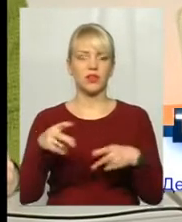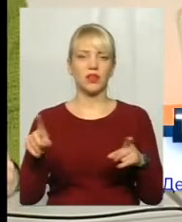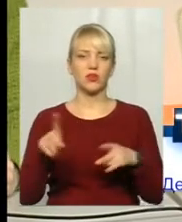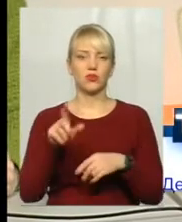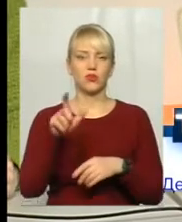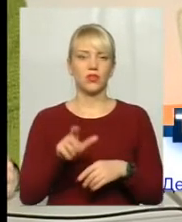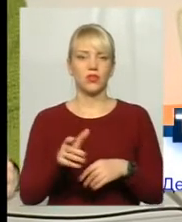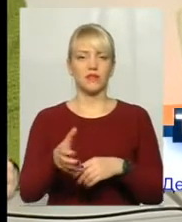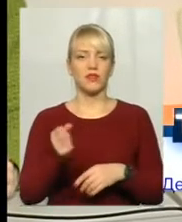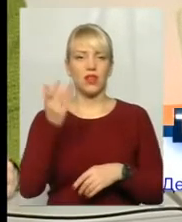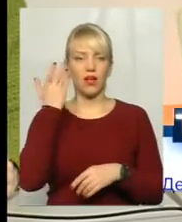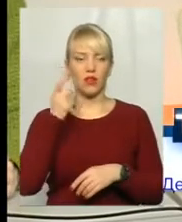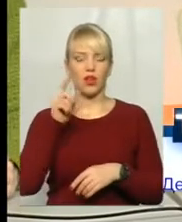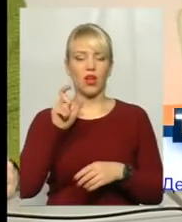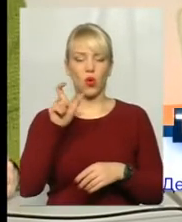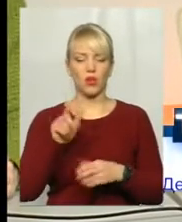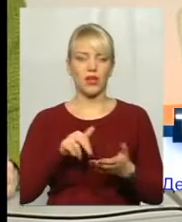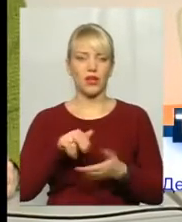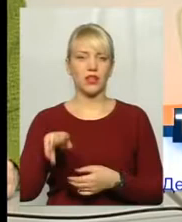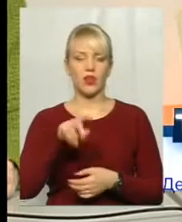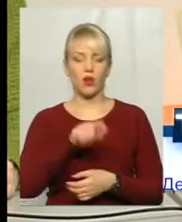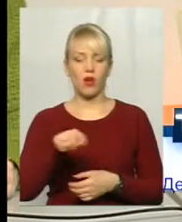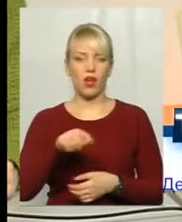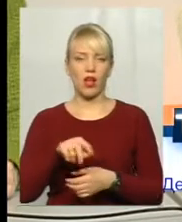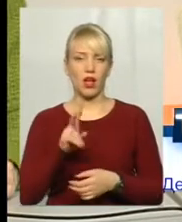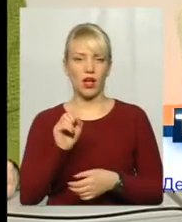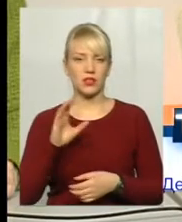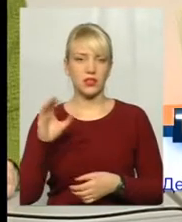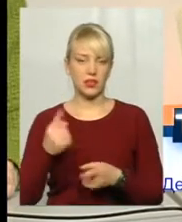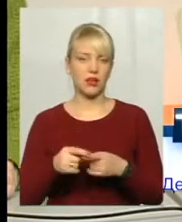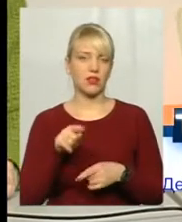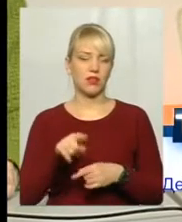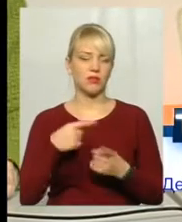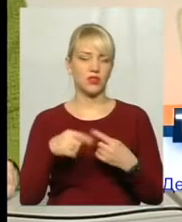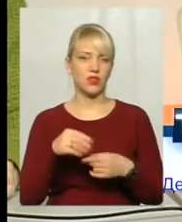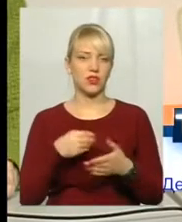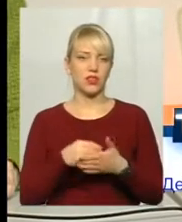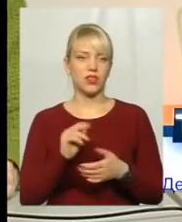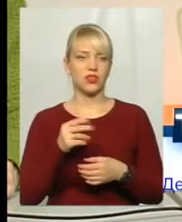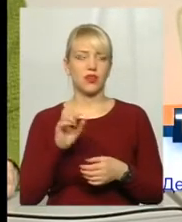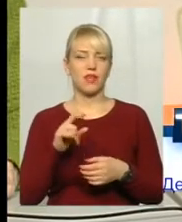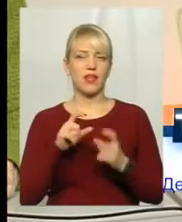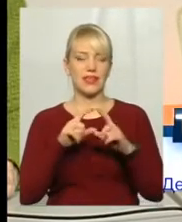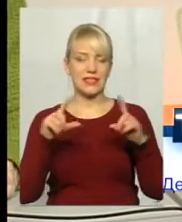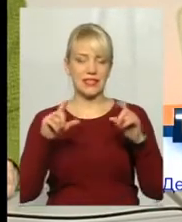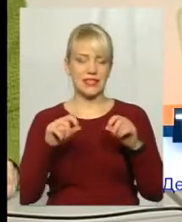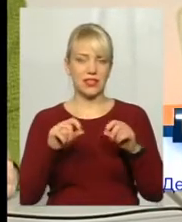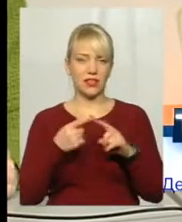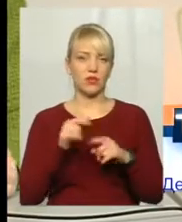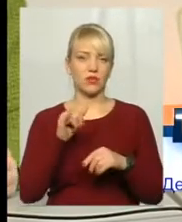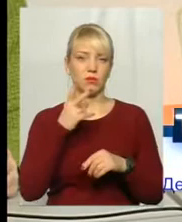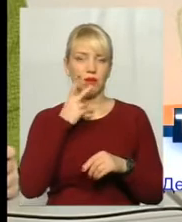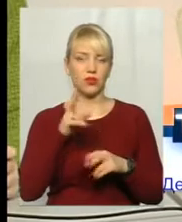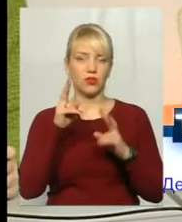людина взяла. Коли людина приходить до каси, то зовсім інша ціна, чим було на ціннику. Коли вже розбираються, бачать, що